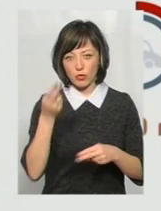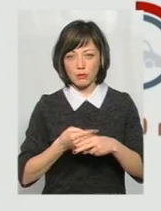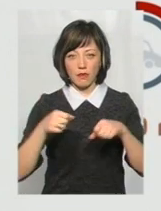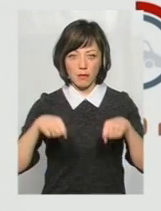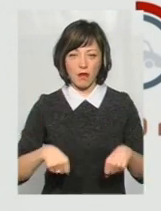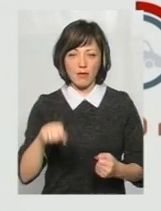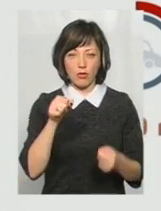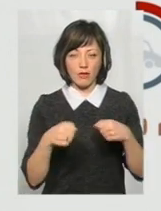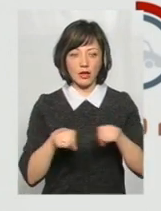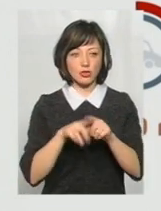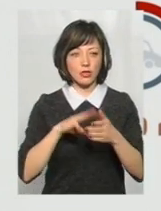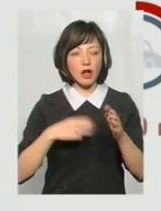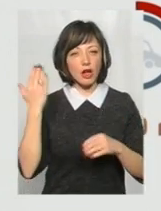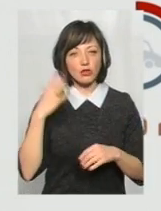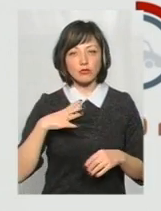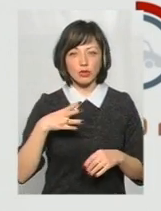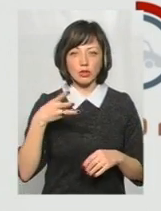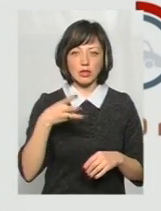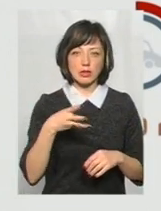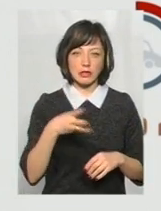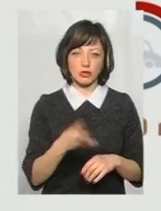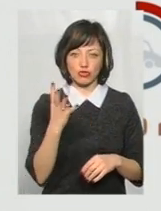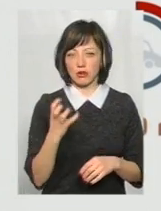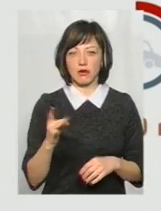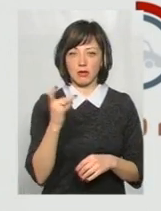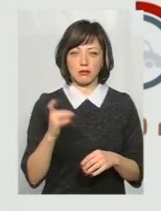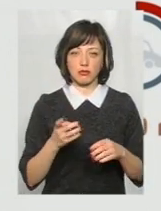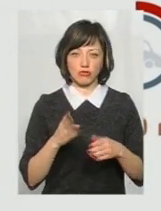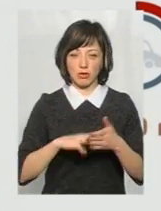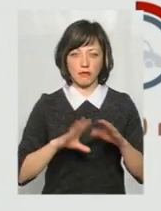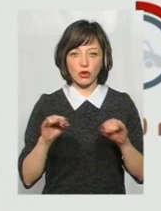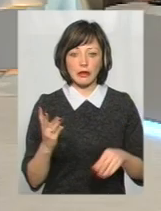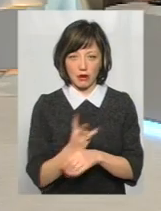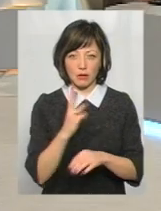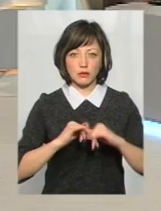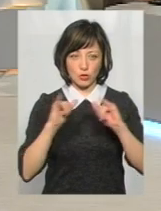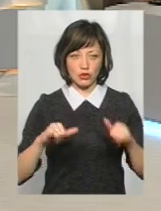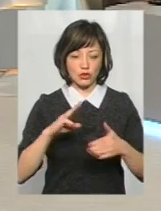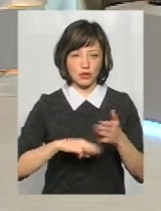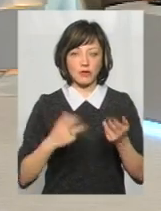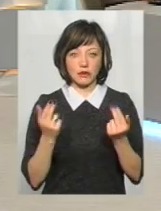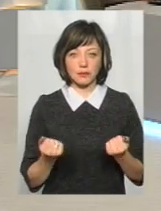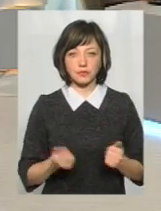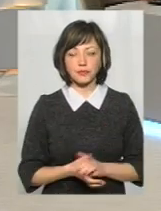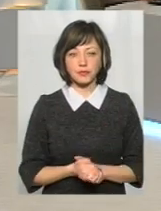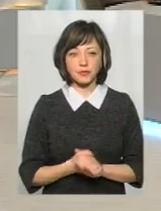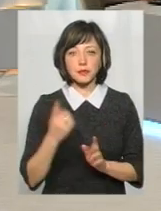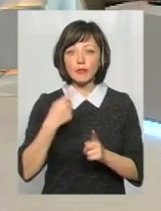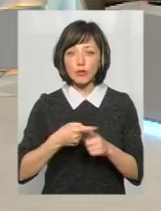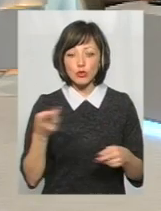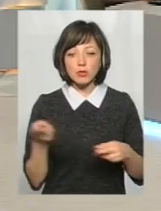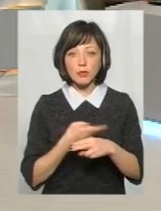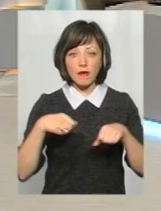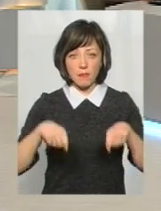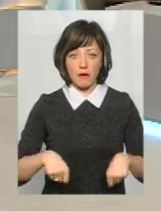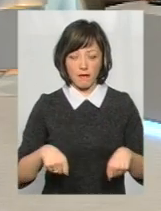Такі штрафи, а раніше це було 3-400 просто штрафи. Тобто, як мінімум втричі зросли штрафи. І плюс позбавлення права